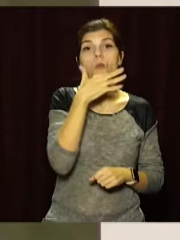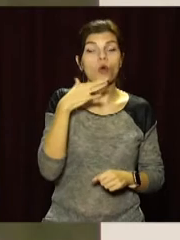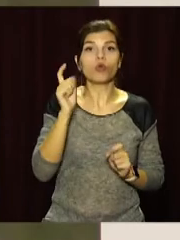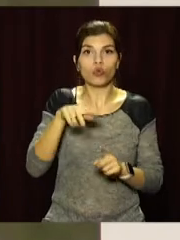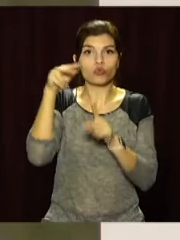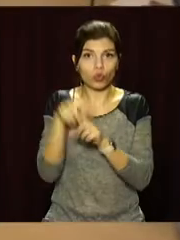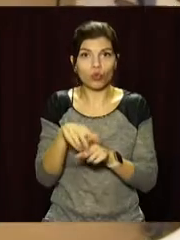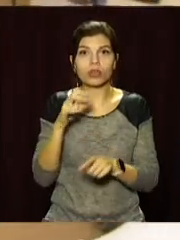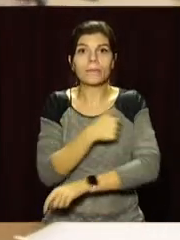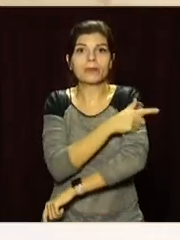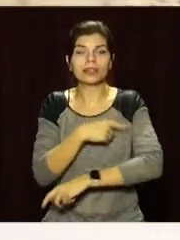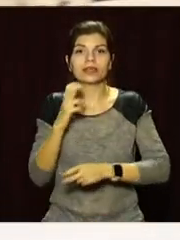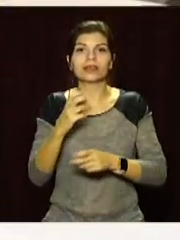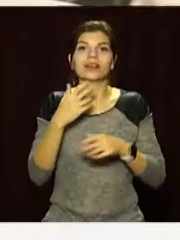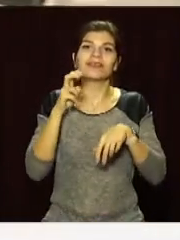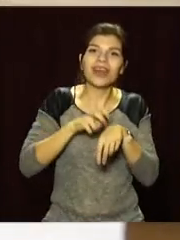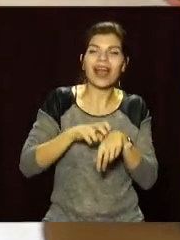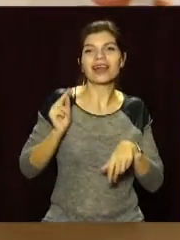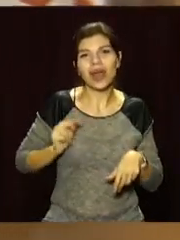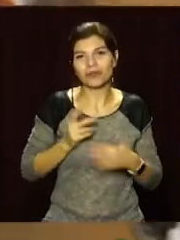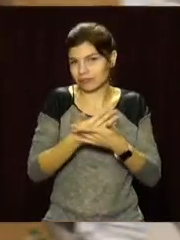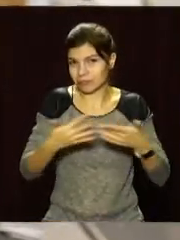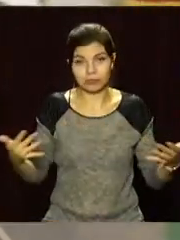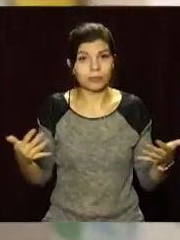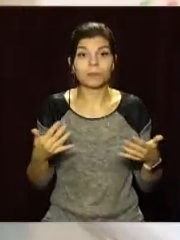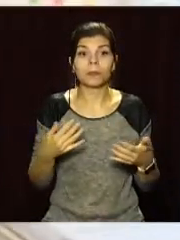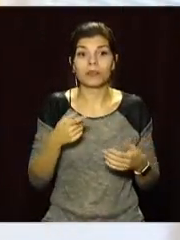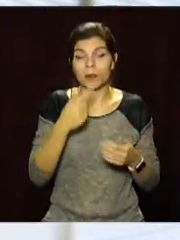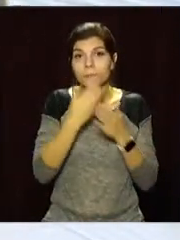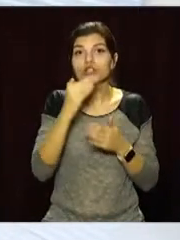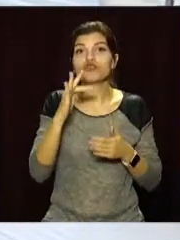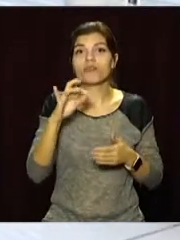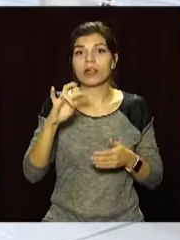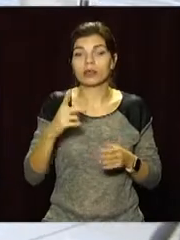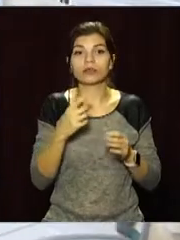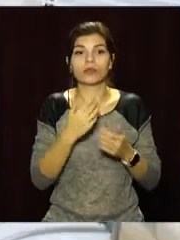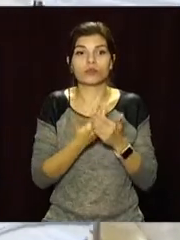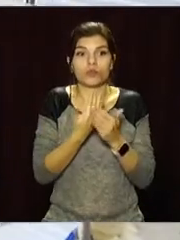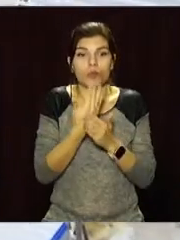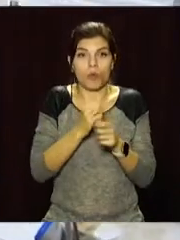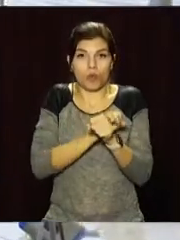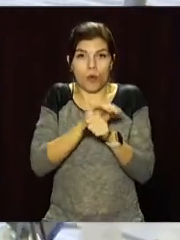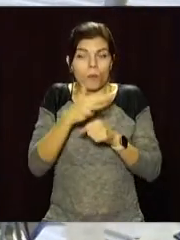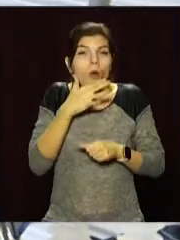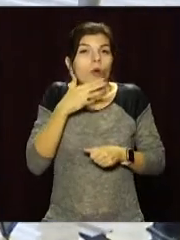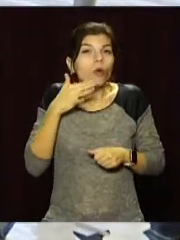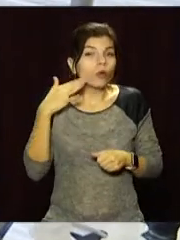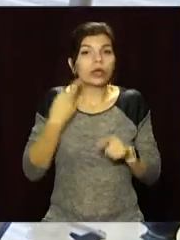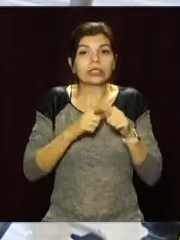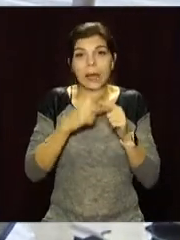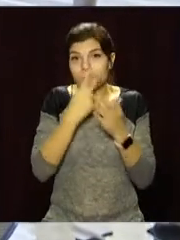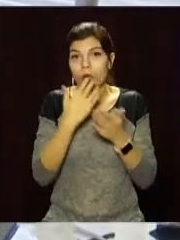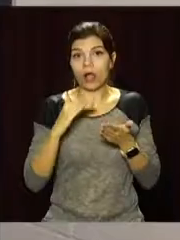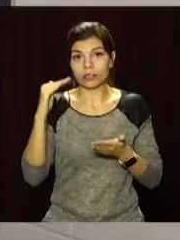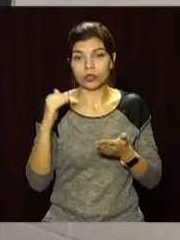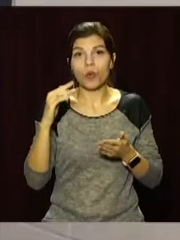навантаження на медичну систему. Продовж жовтня виявили понад 180 тисяч нових випадків захворювання. Цей показник